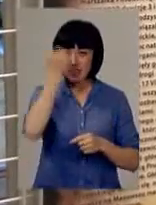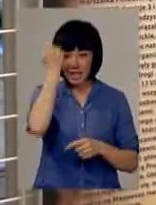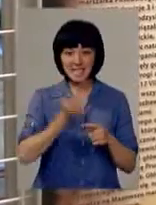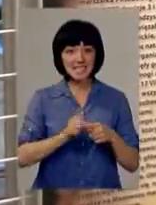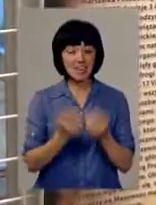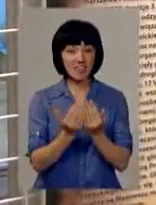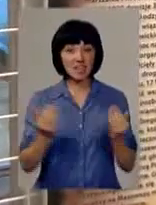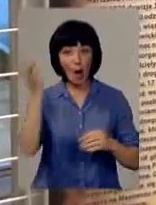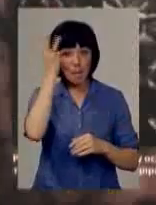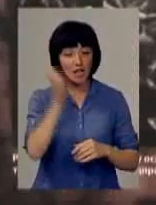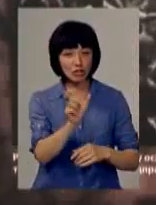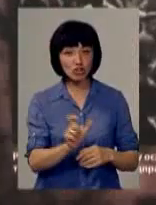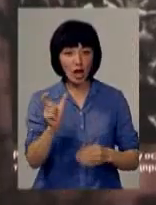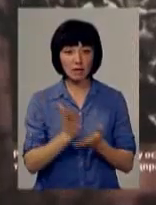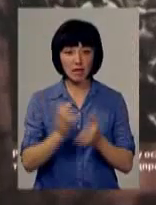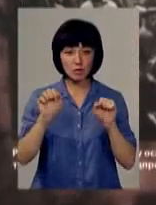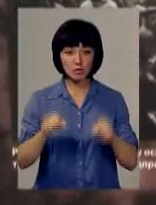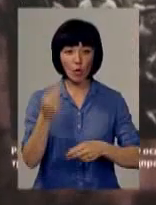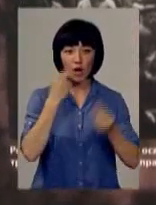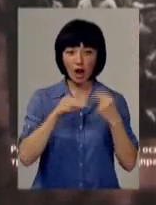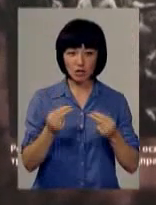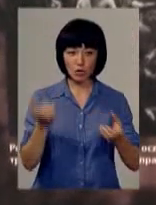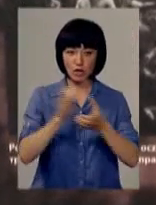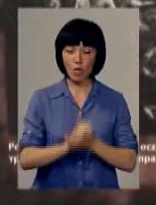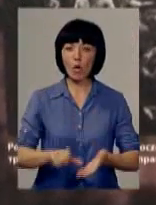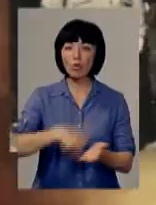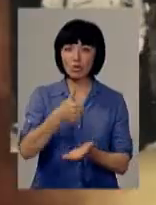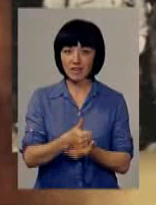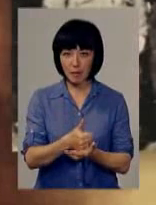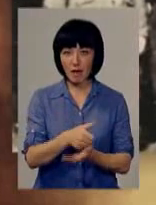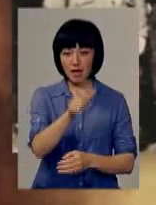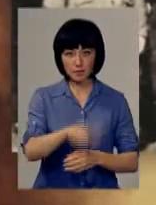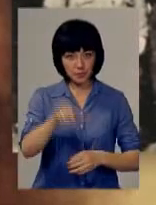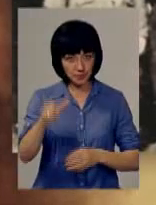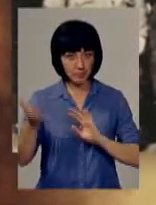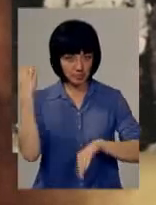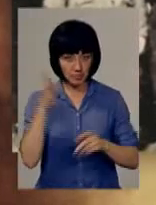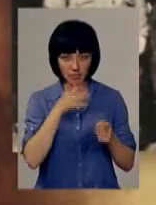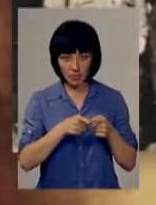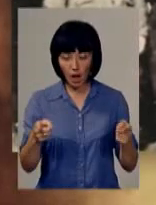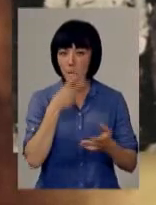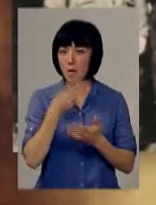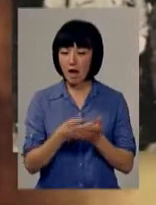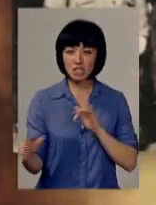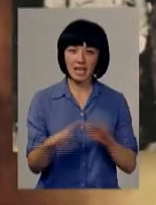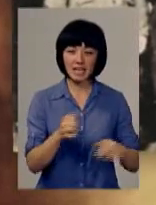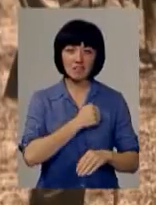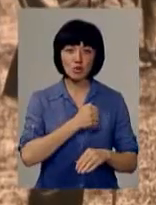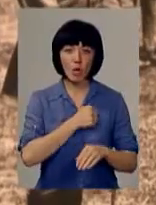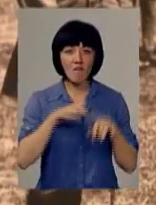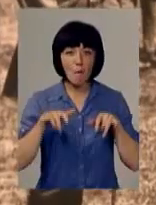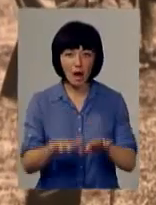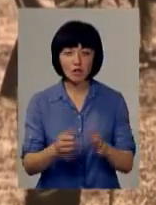цій виставці хмельничани матимуть змогу краще ознайомитись з основними дієвими особами того часу, побачити хід військових